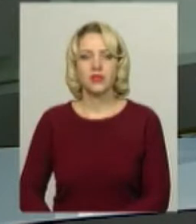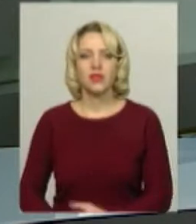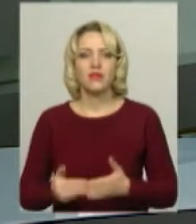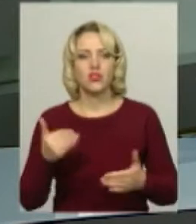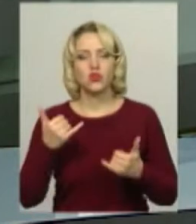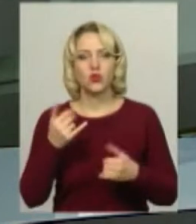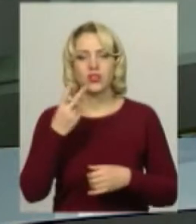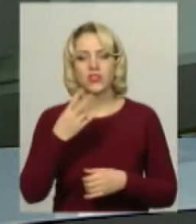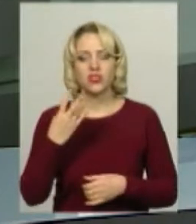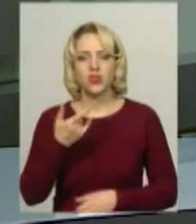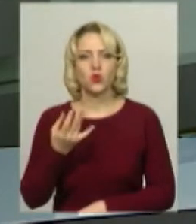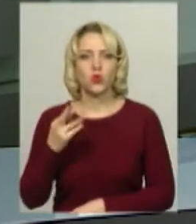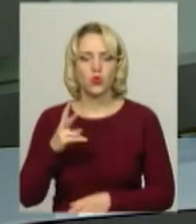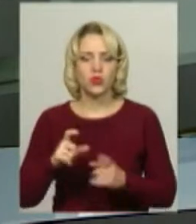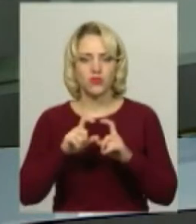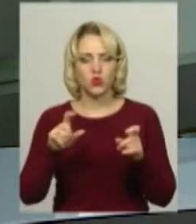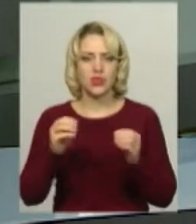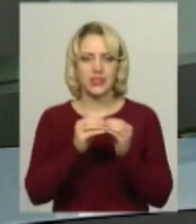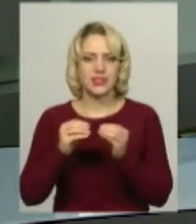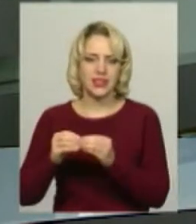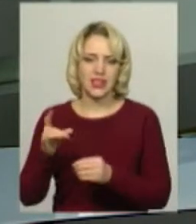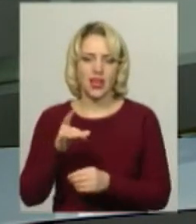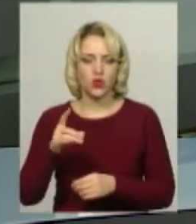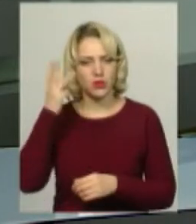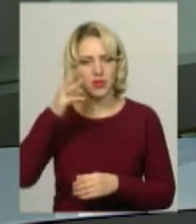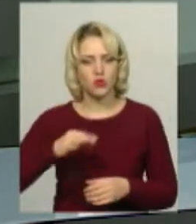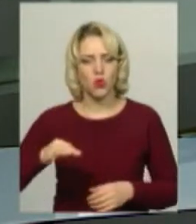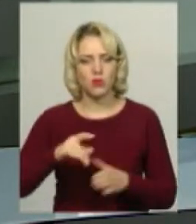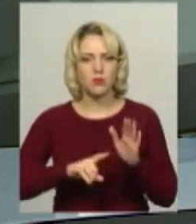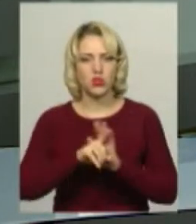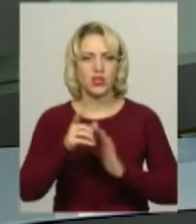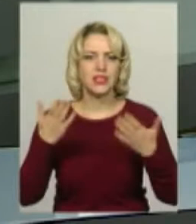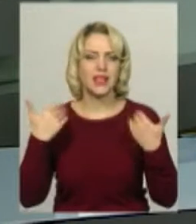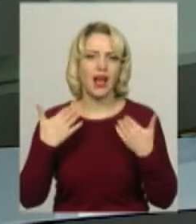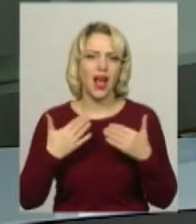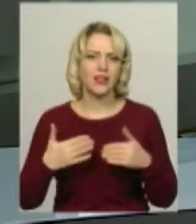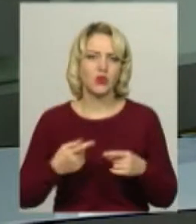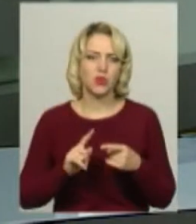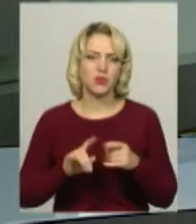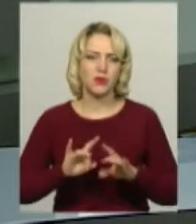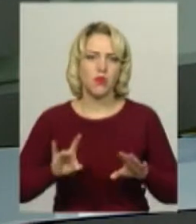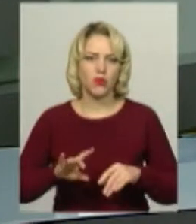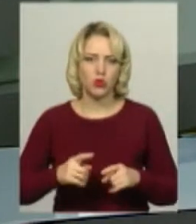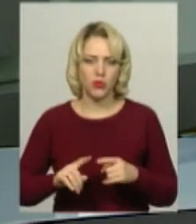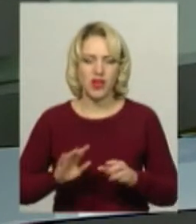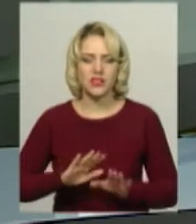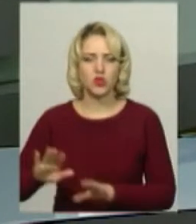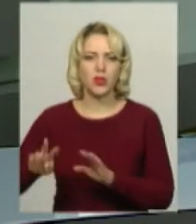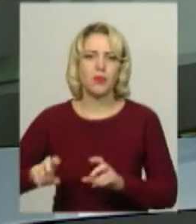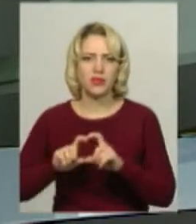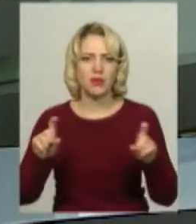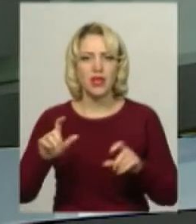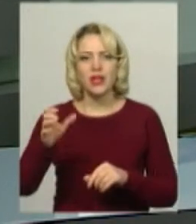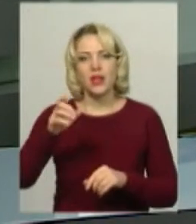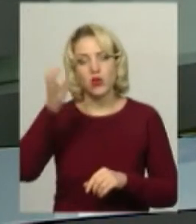Від сьогодні, 24 грудня, у школах 10 районів Хмельницької області розпочались канікули. Про це повідомляє заступник директора департаменту